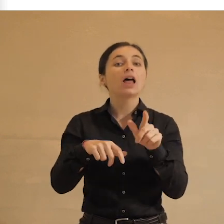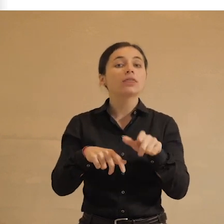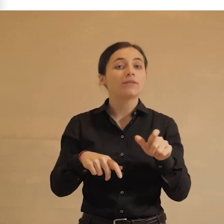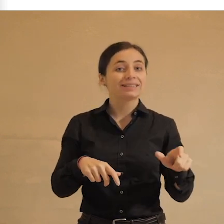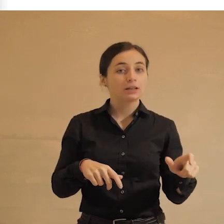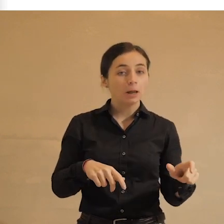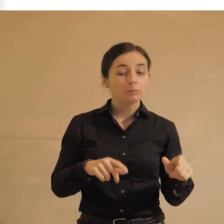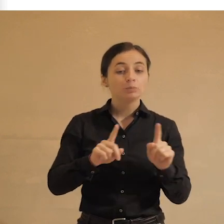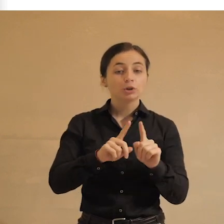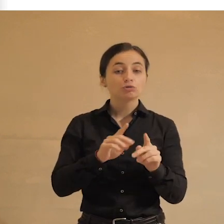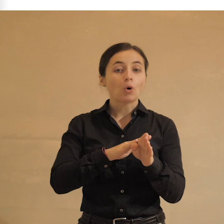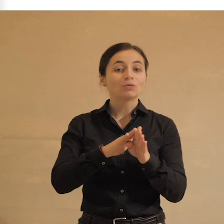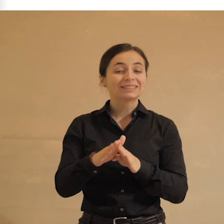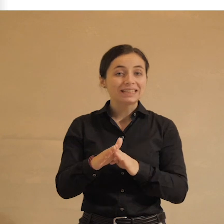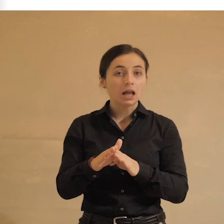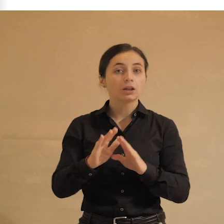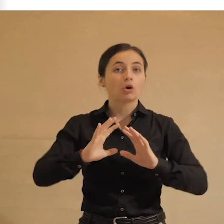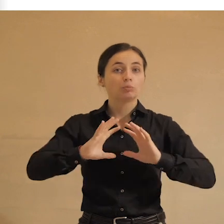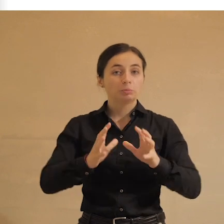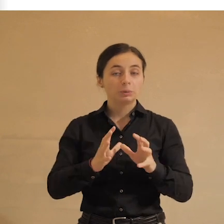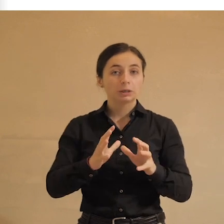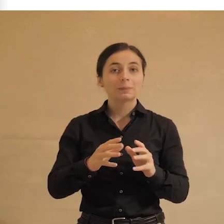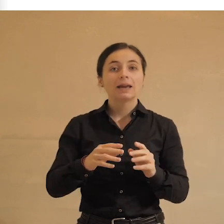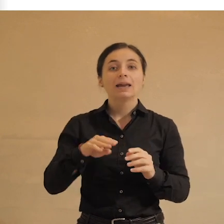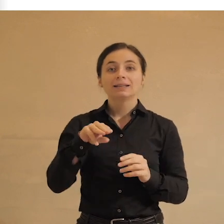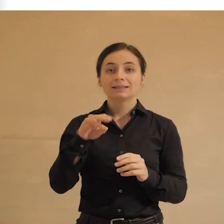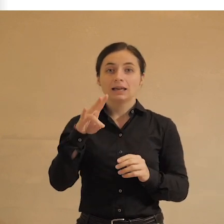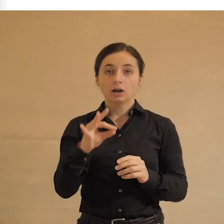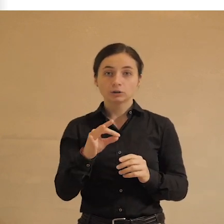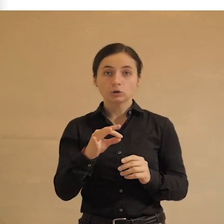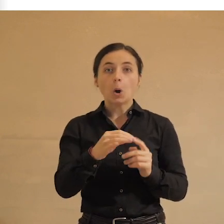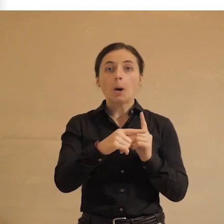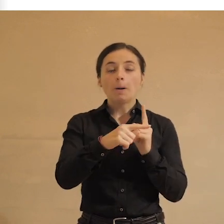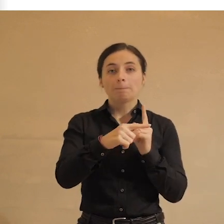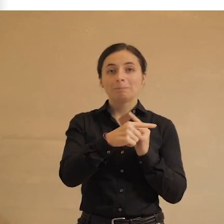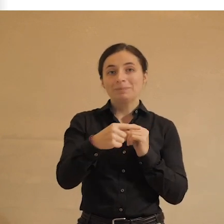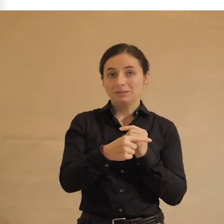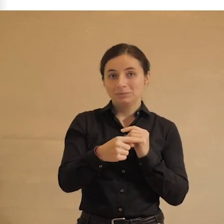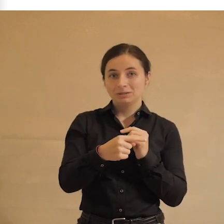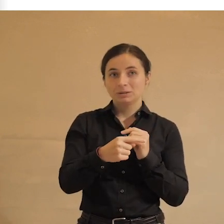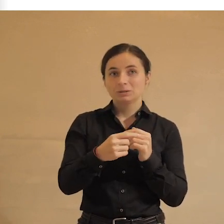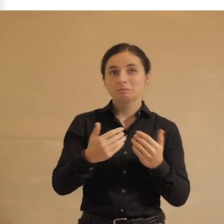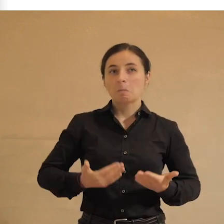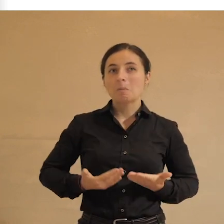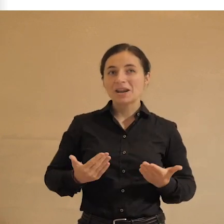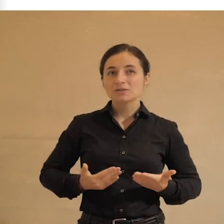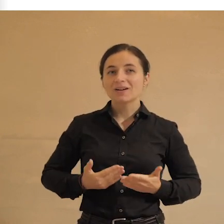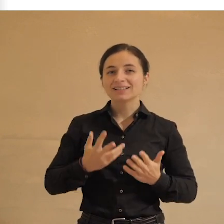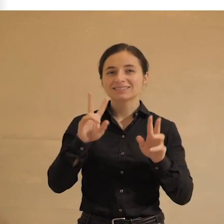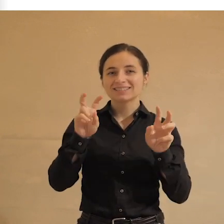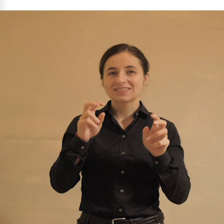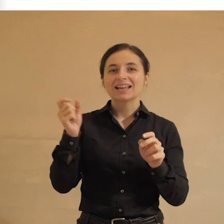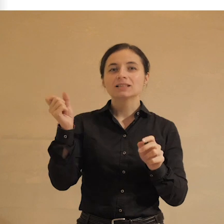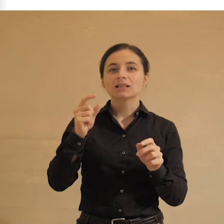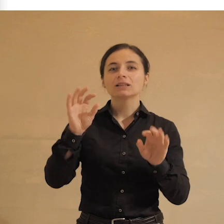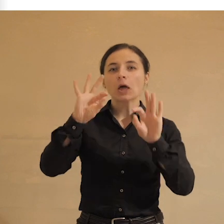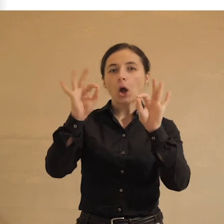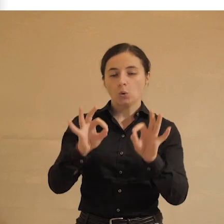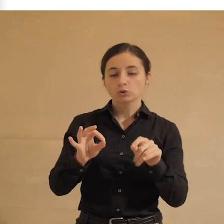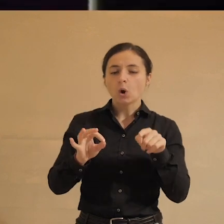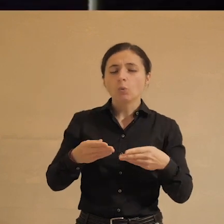в целом в мире технооптимизм переживает свою некоторую золотую осень. Он еще достаточно